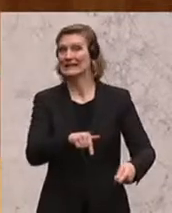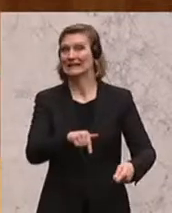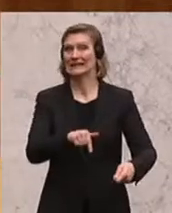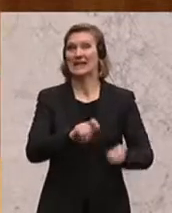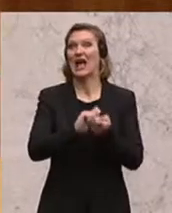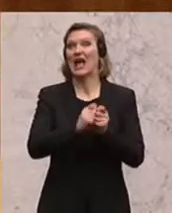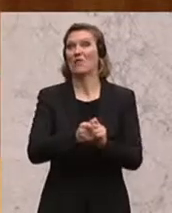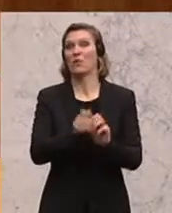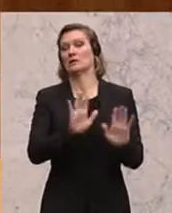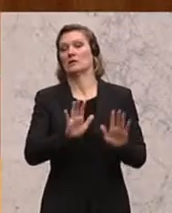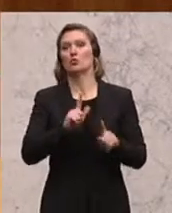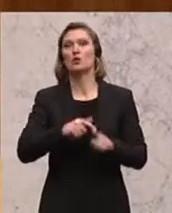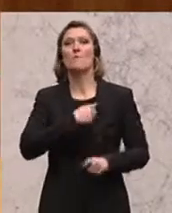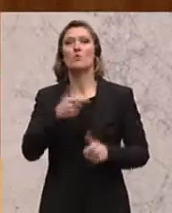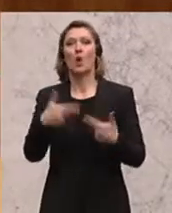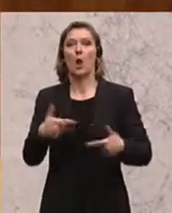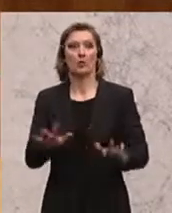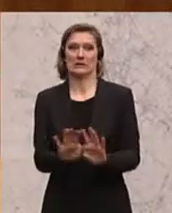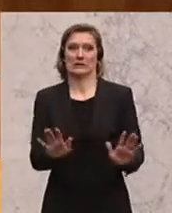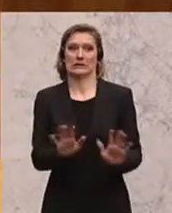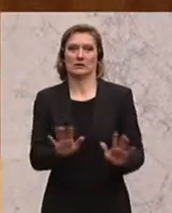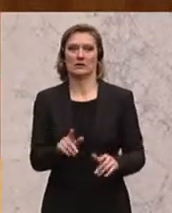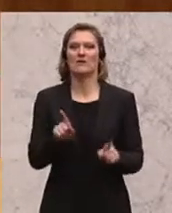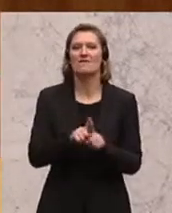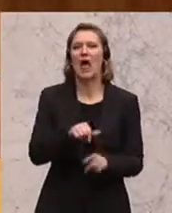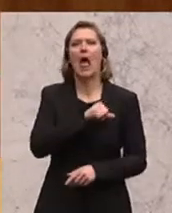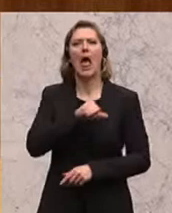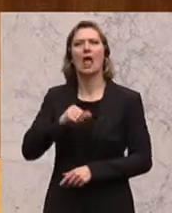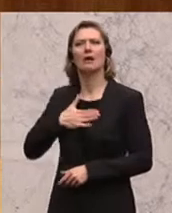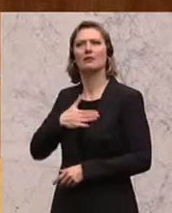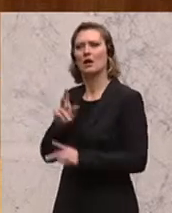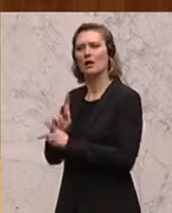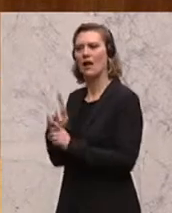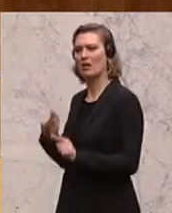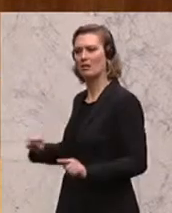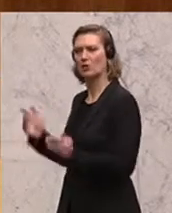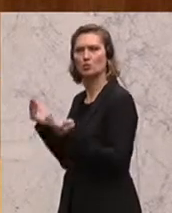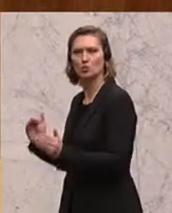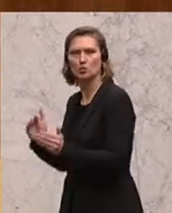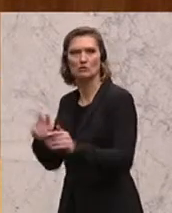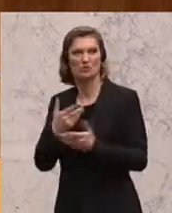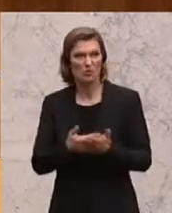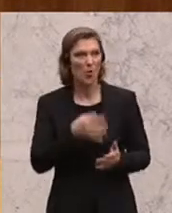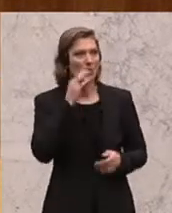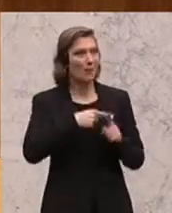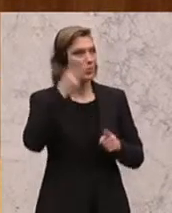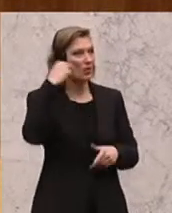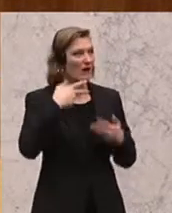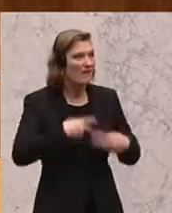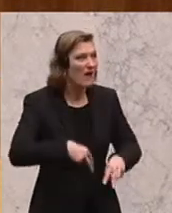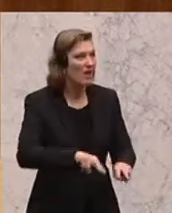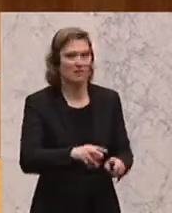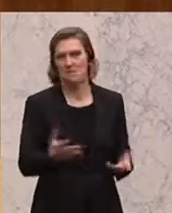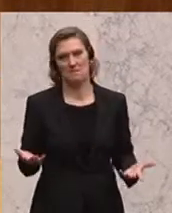gewesen, hat extrem mutlos agiert und hat wieder nur die eigene Klientel befriedigt. Und das, meine Damen und Herren, bringt uns nicht weiter.